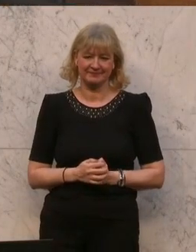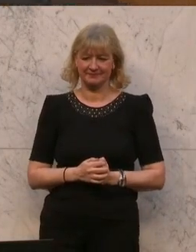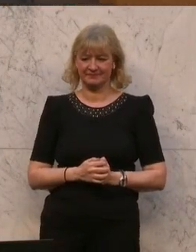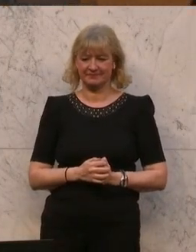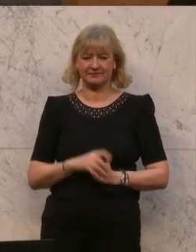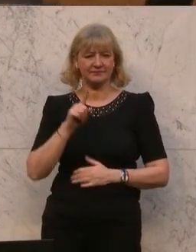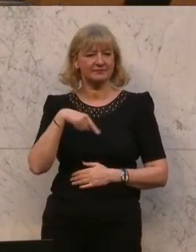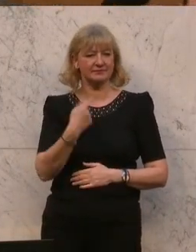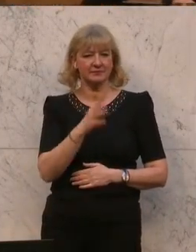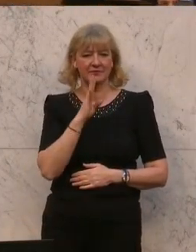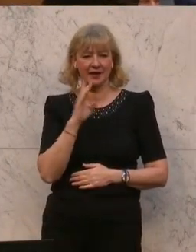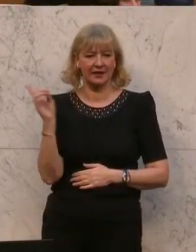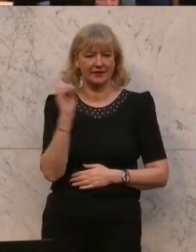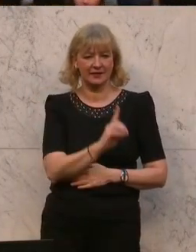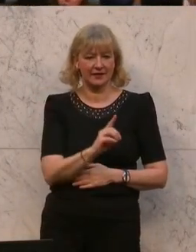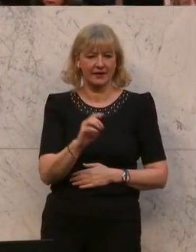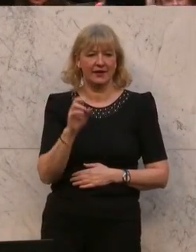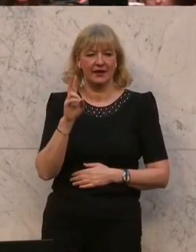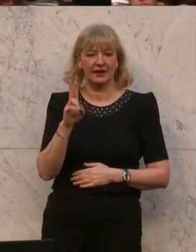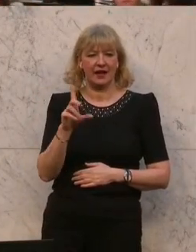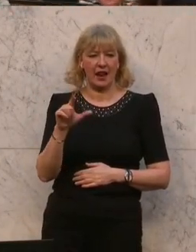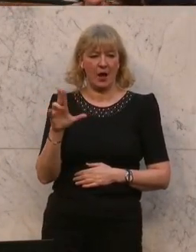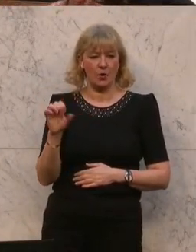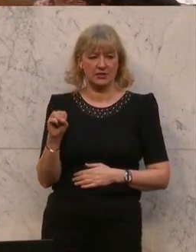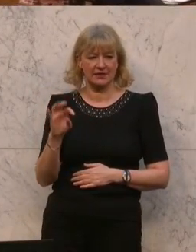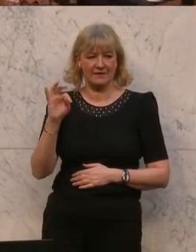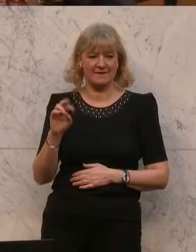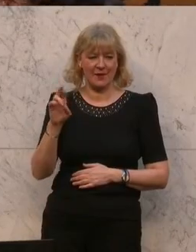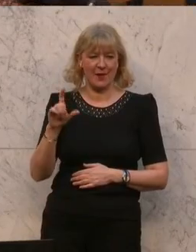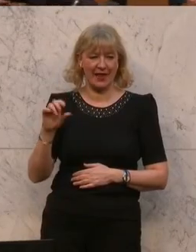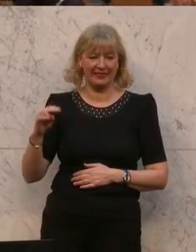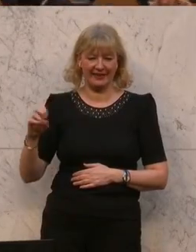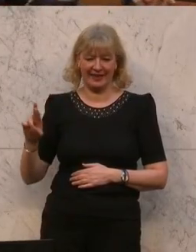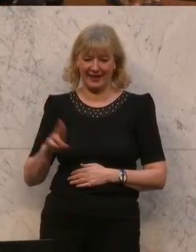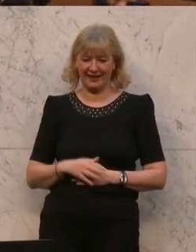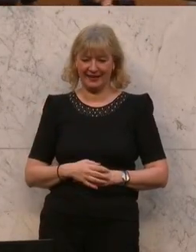Nächster Redner, Herr Abgeordneter Klaus. Lob für das Gesetz kommt auch von Petra Bayer von der SPÖ. Mal.